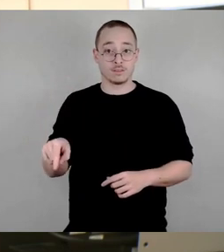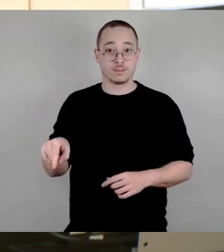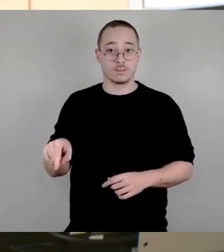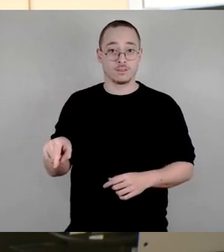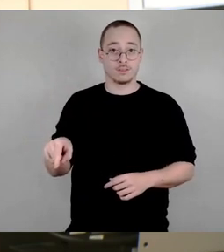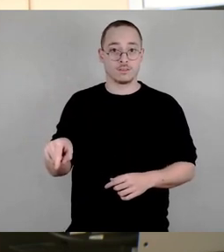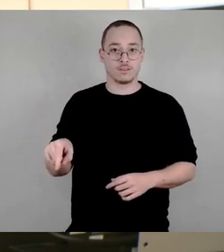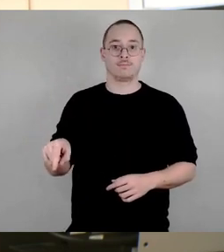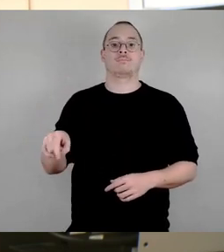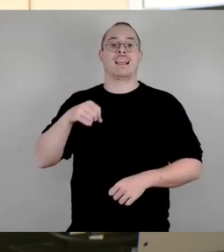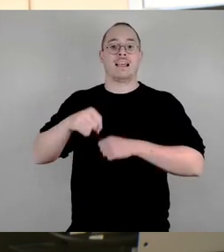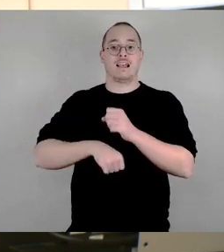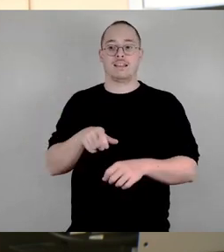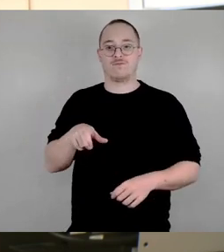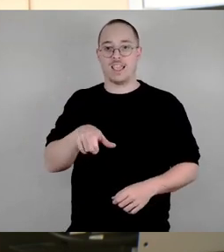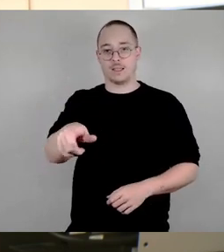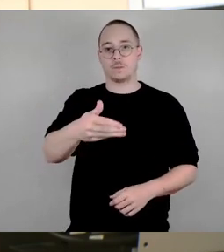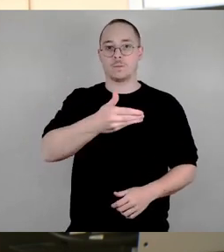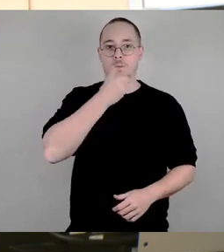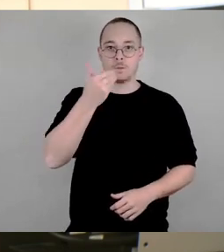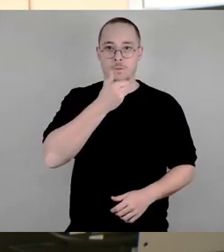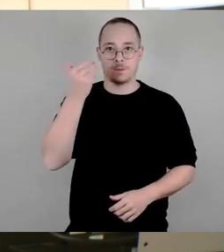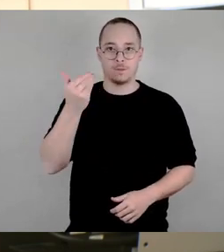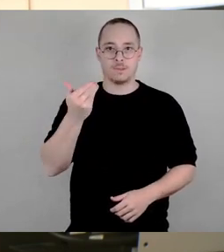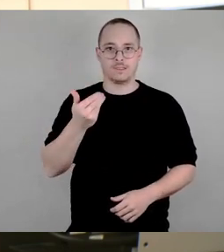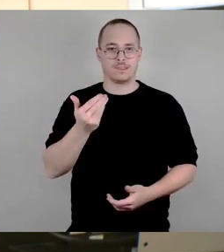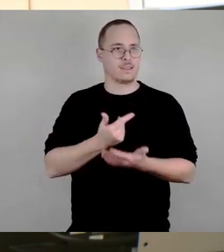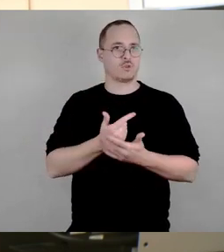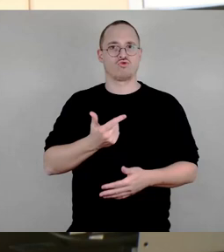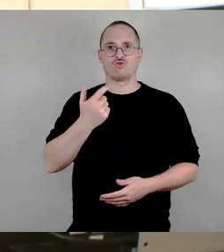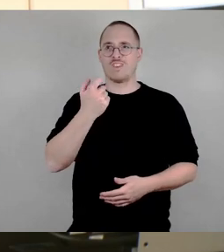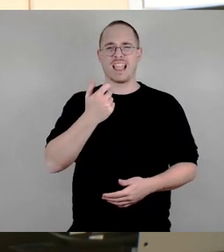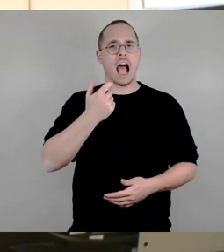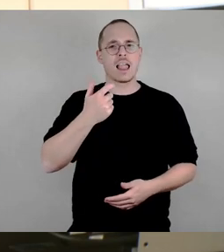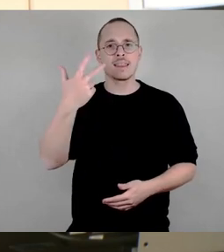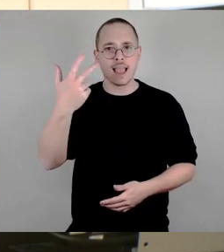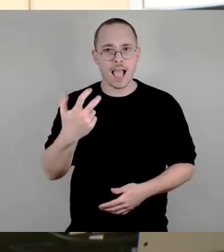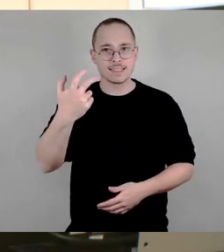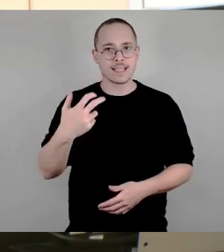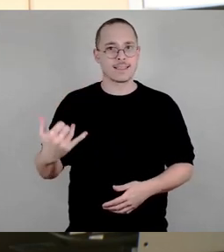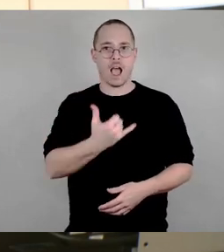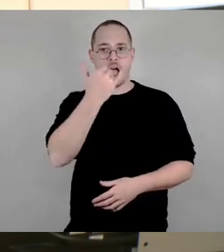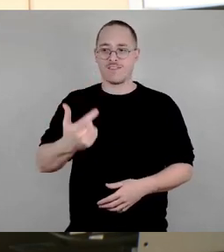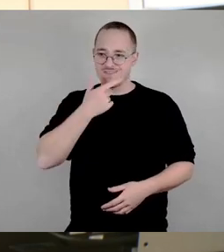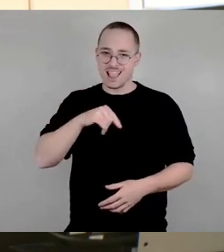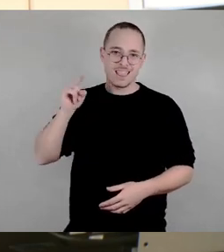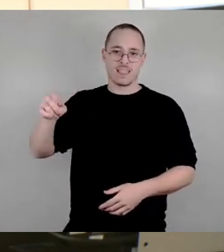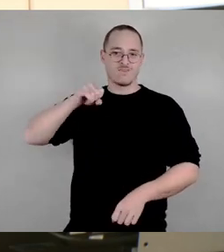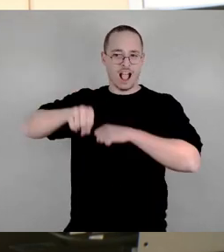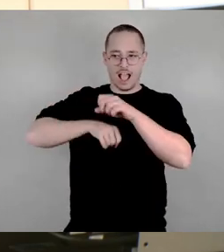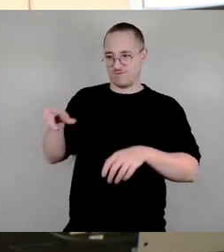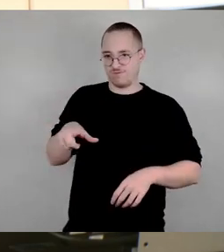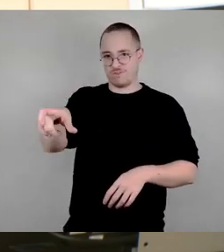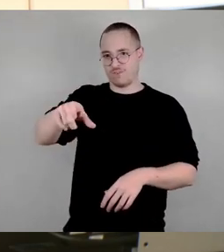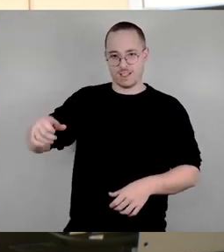Radverkehrsanlagen. Und seit 20 Jahren, nein, seit 30 Jahren wollen wir dort Radverkehrsanlagen haben. Es ist auch eigentlich eine heilige Beschlusslage